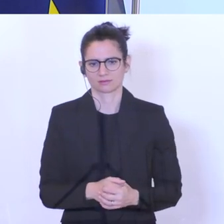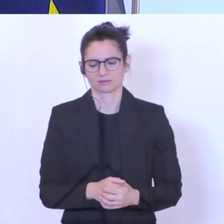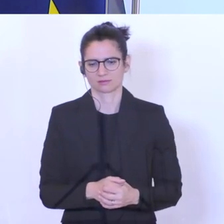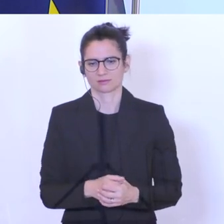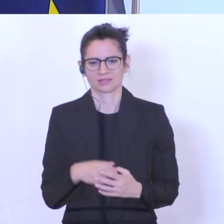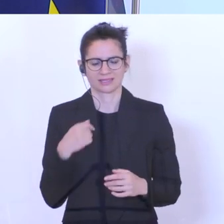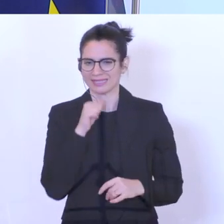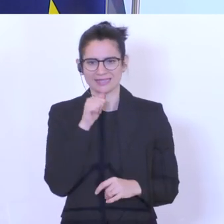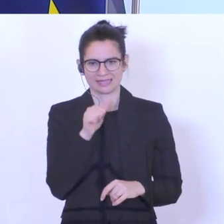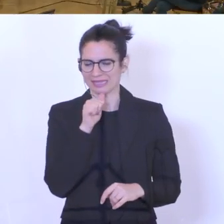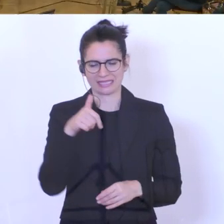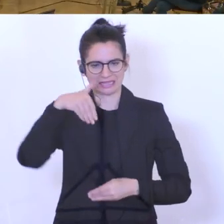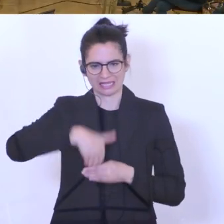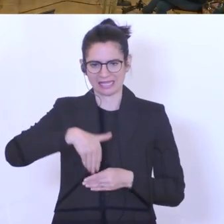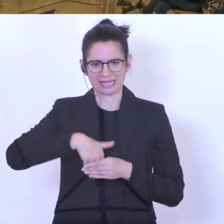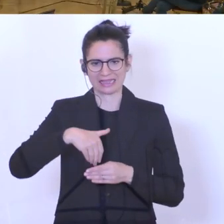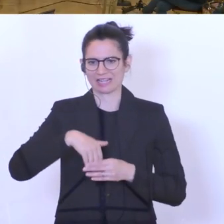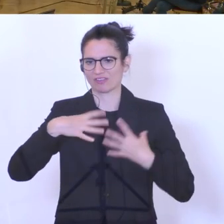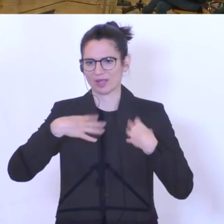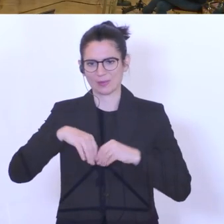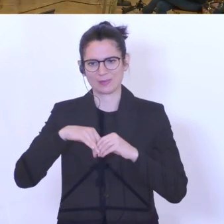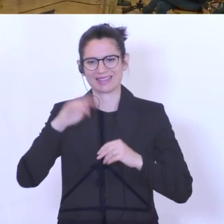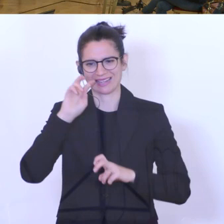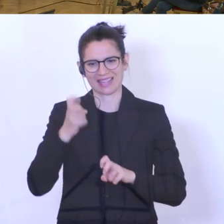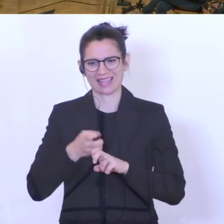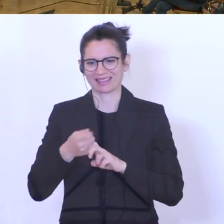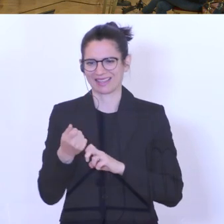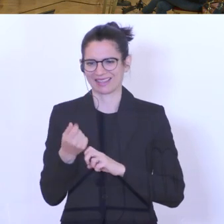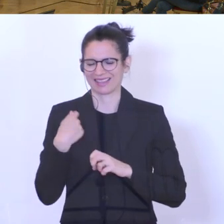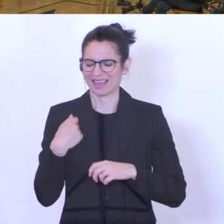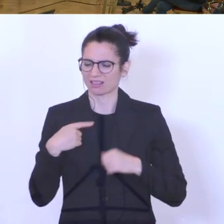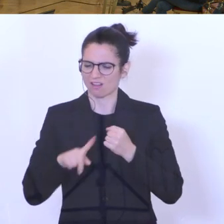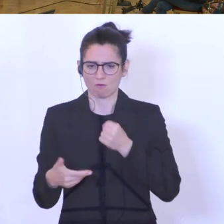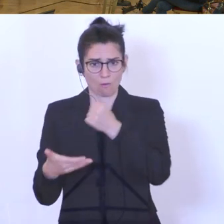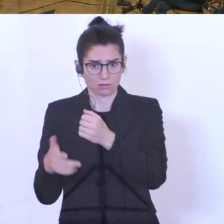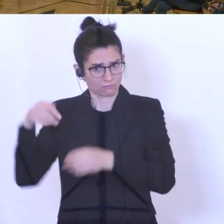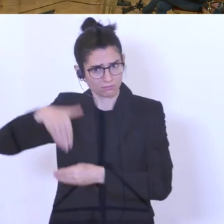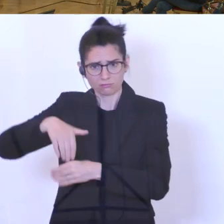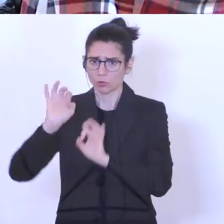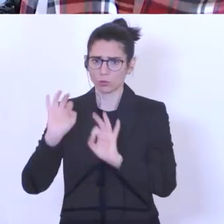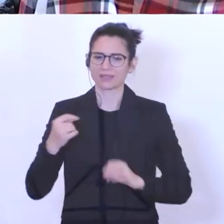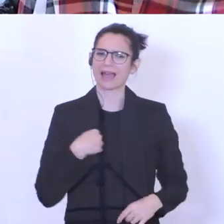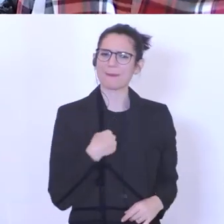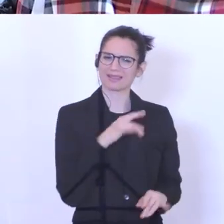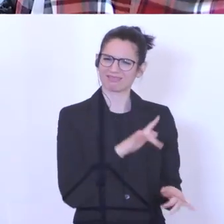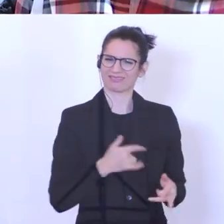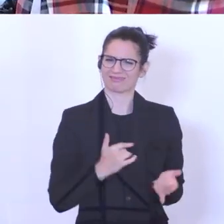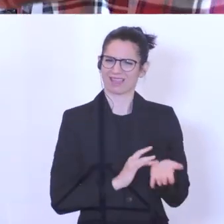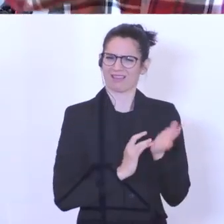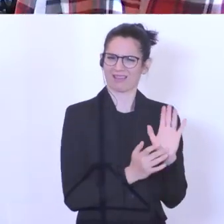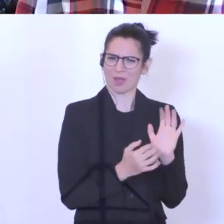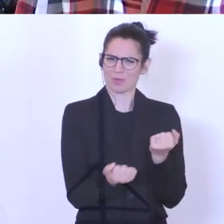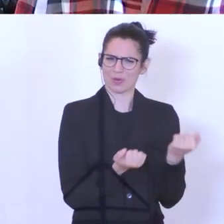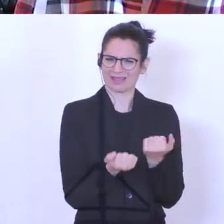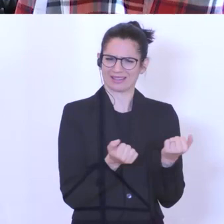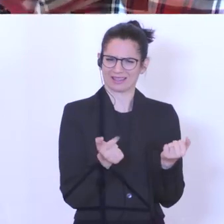Es geht nicht darum um den Familienhärtegeldfonds, sondern es geht um die Inszenierung. Es geht darum, dass sozusagen eine Politikerin einem Kleinkind Geld